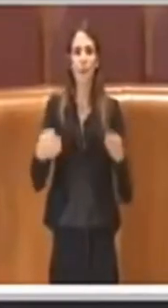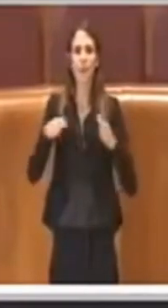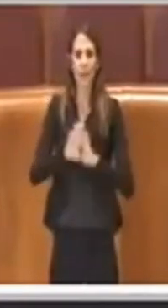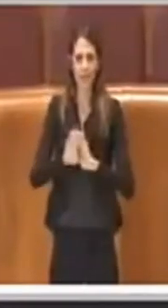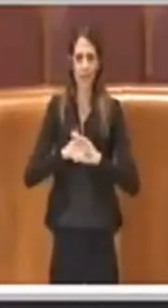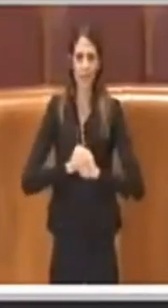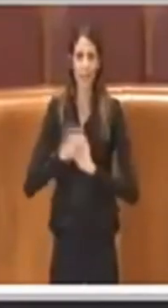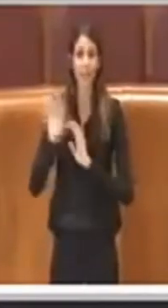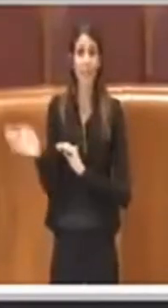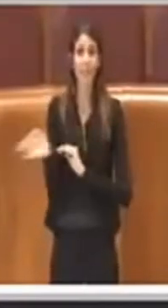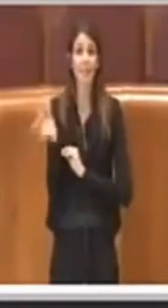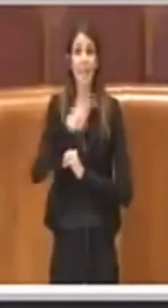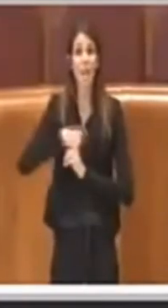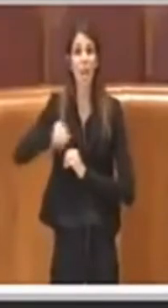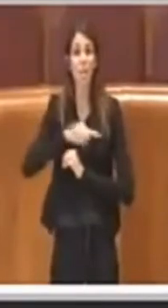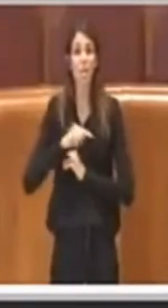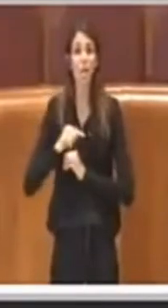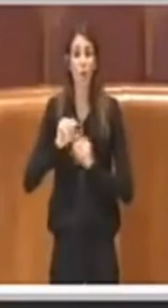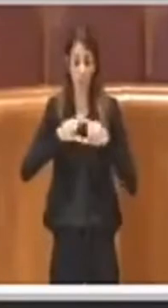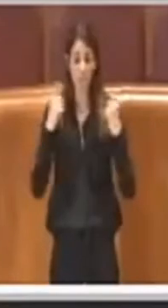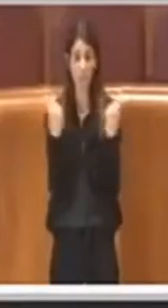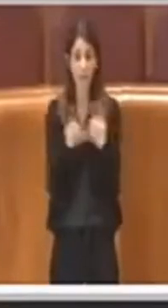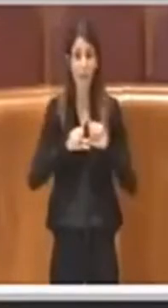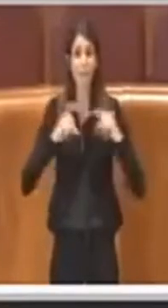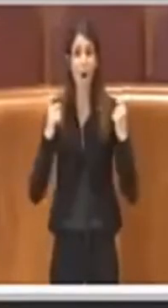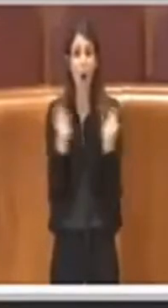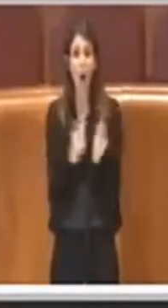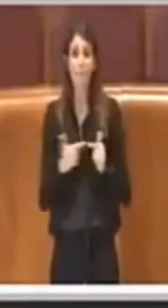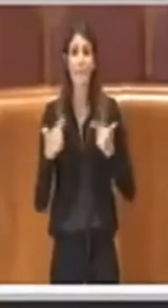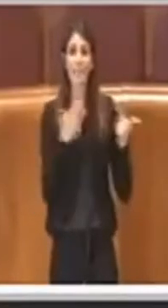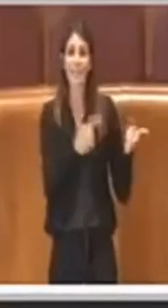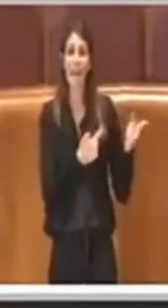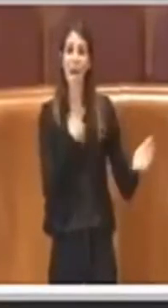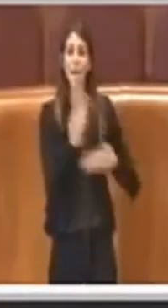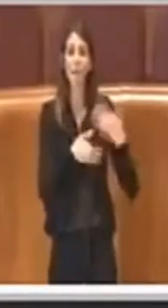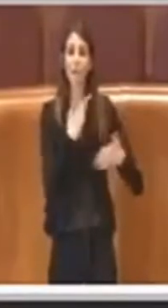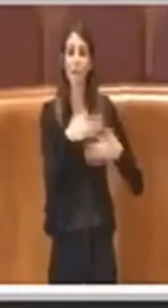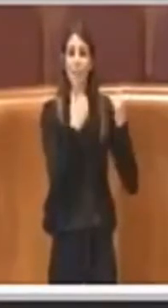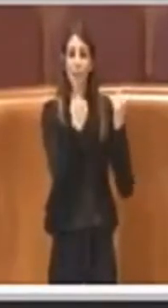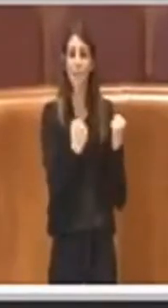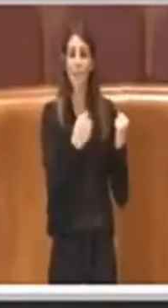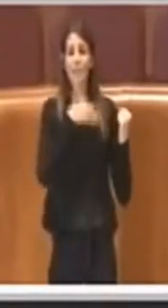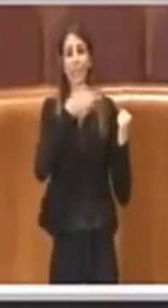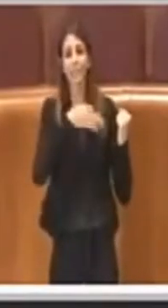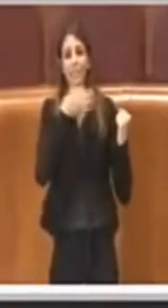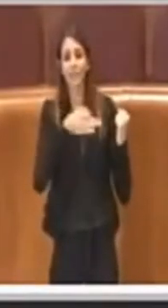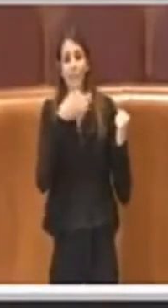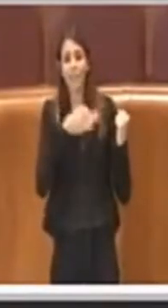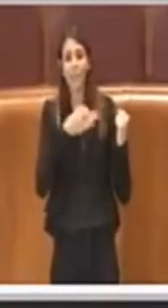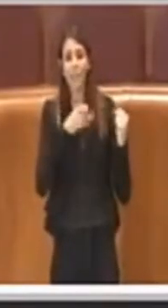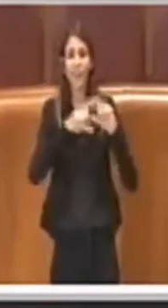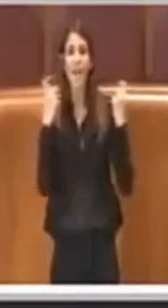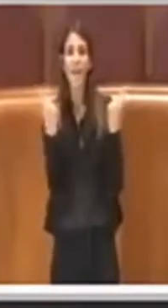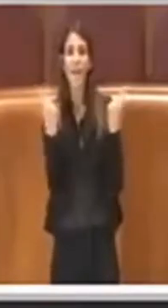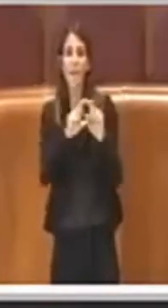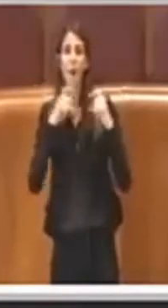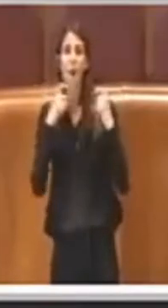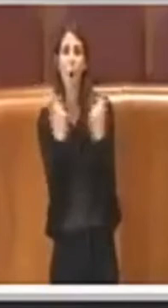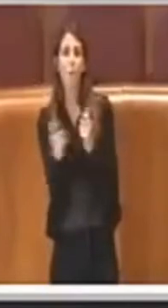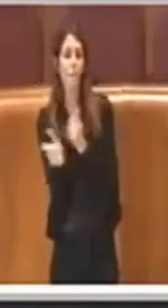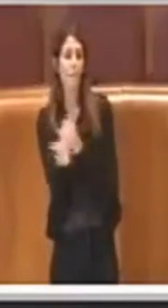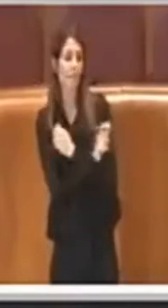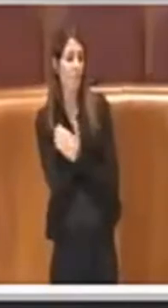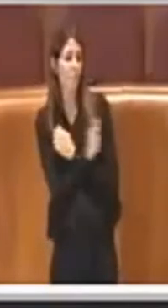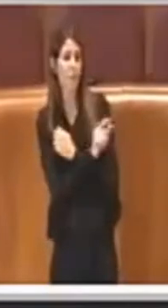noi destiniamo una parte di questi immobili all'emergenza abitativa allora questi immobili a fianco ci dobbiamo preoccupare che si